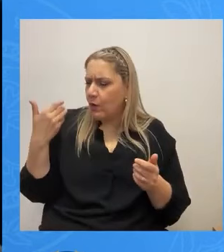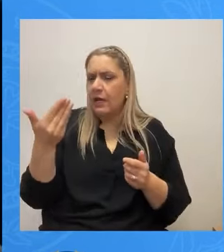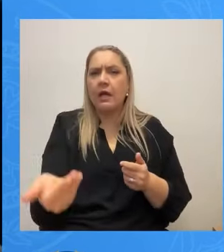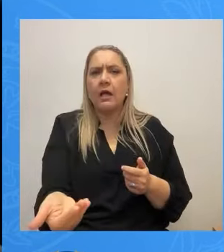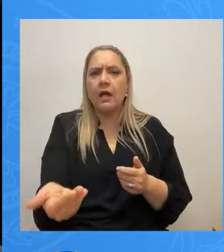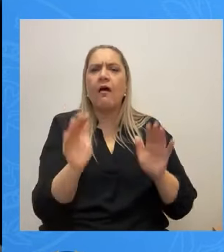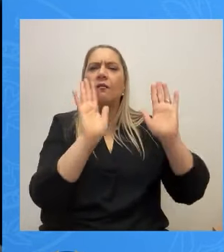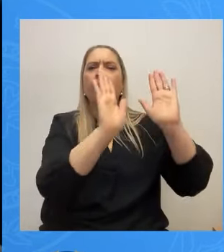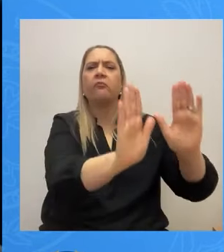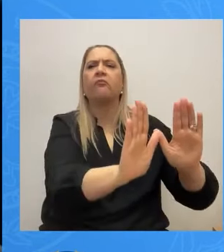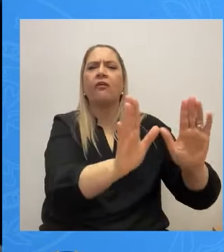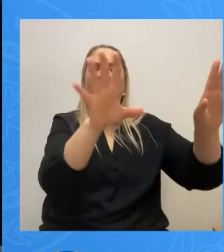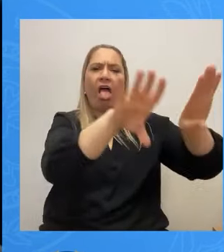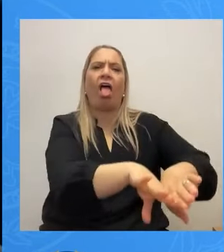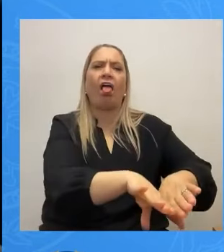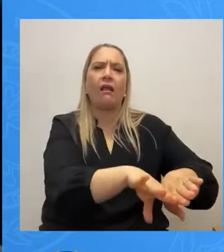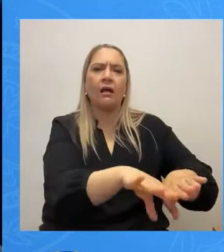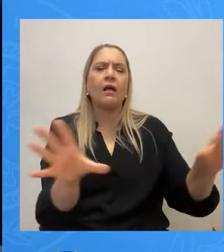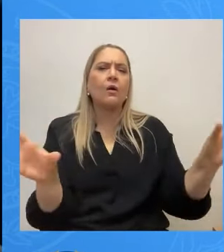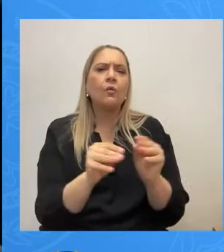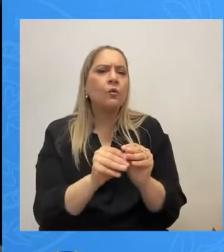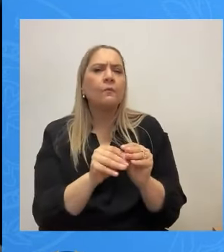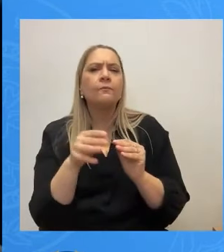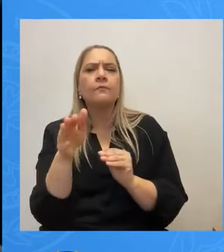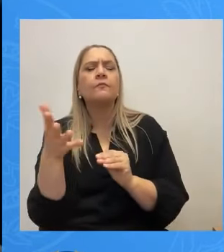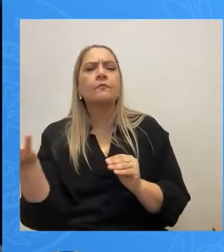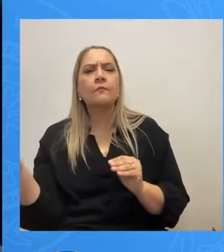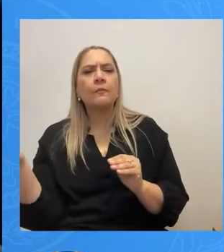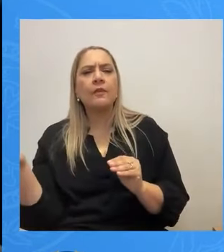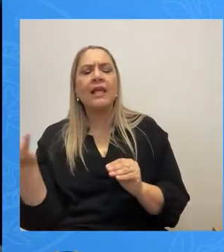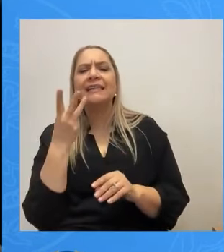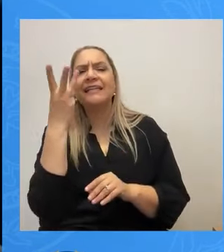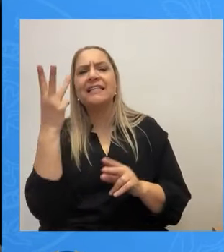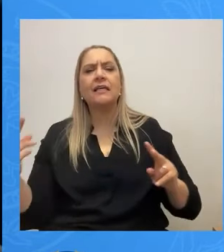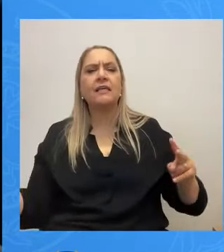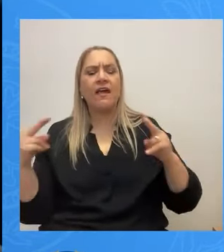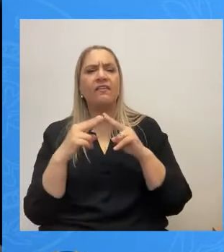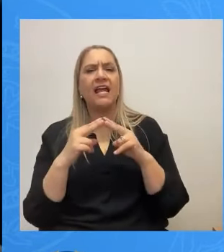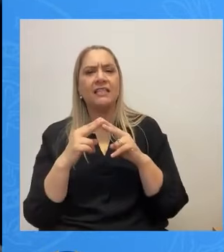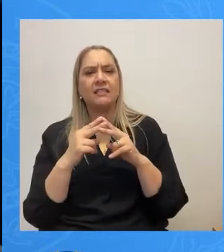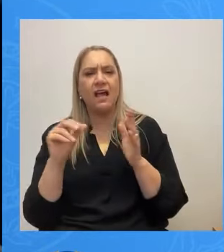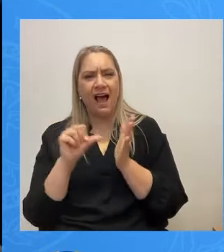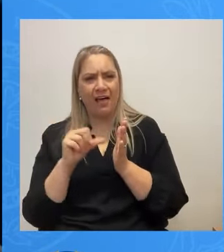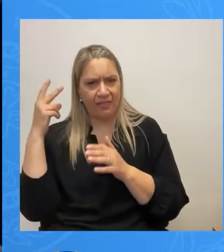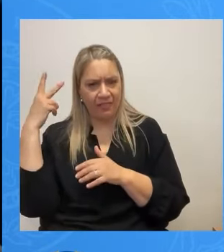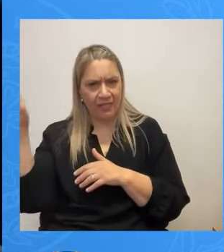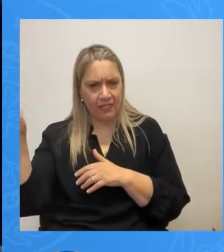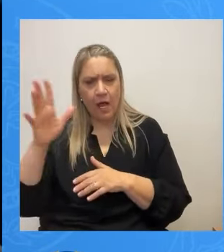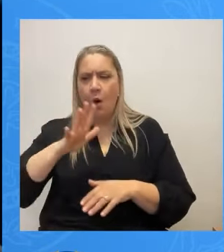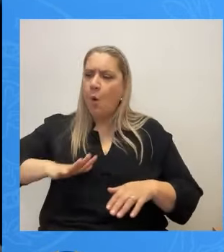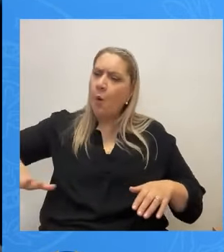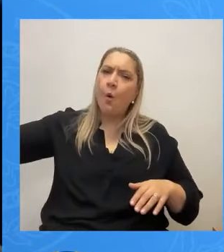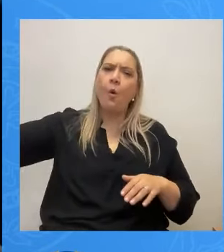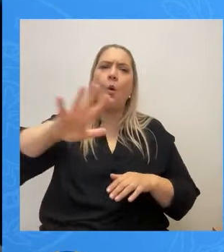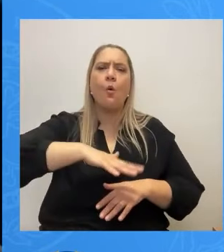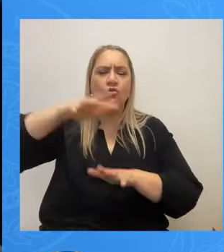παραμένει η χαβούζα. Τι γίνεται στην Αθήνα, στις τρεις γέφυρες. Μεγάλο, ολόκληρο το οικοδομικό τετράγωνο